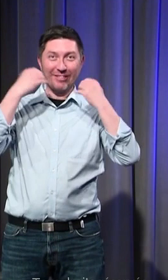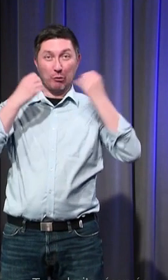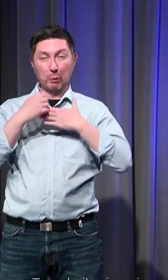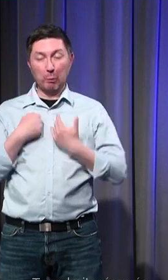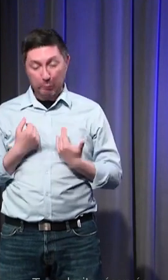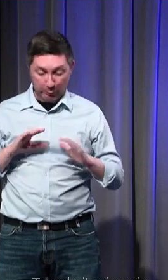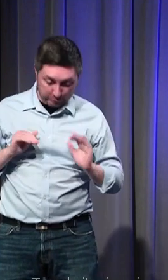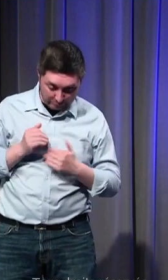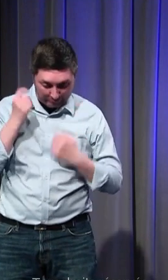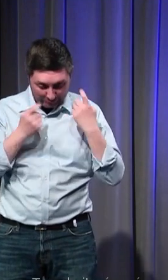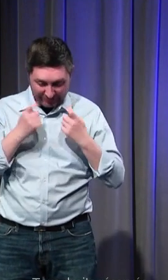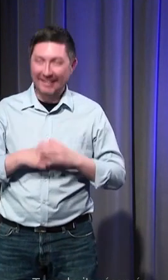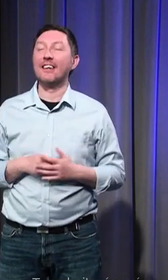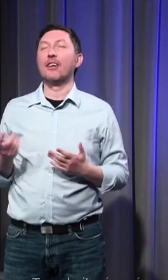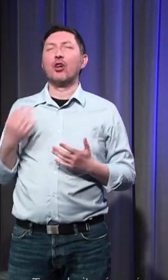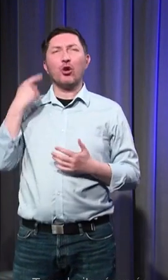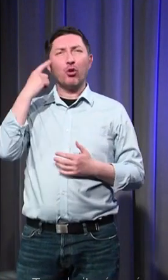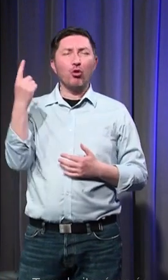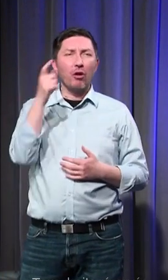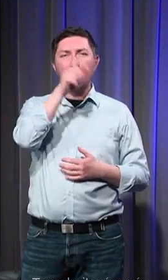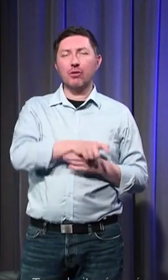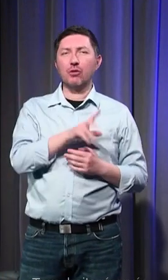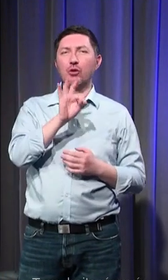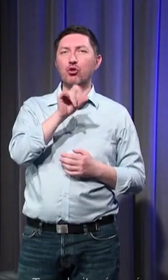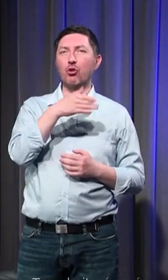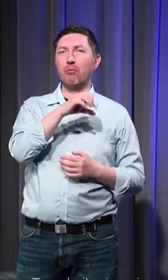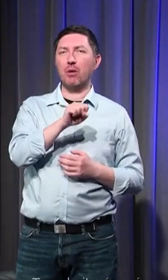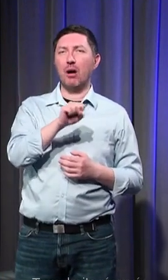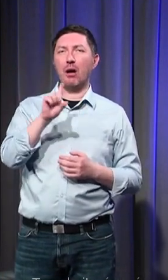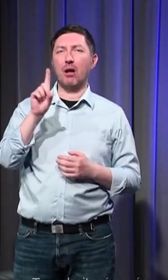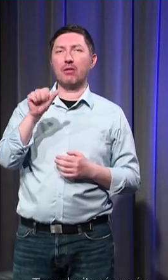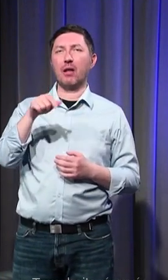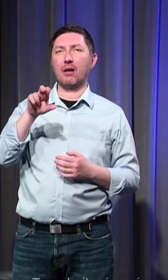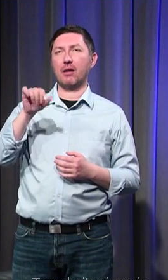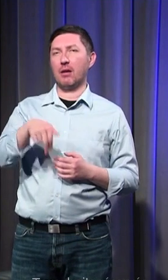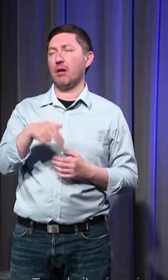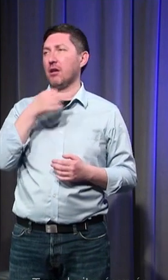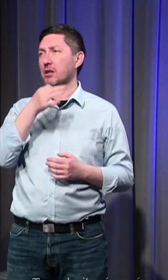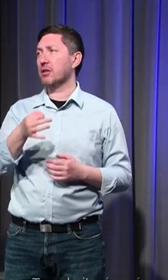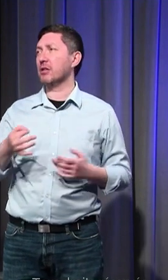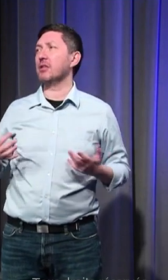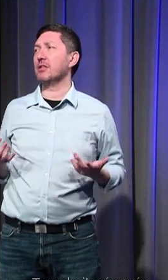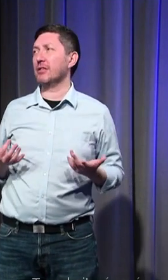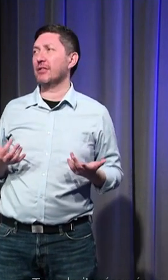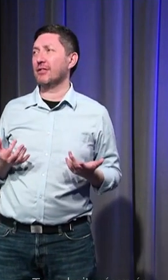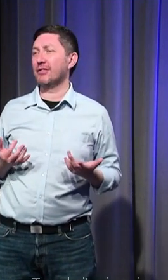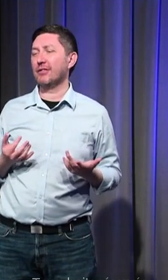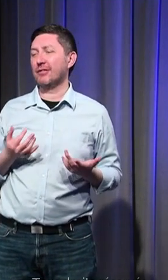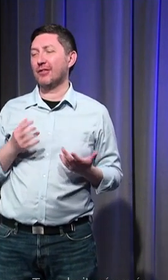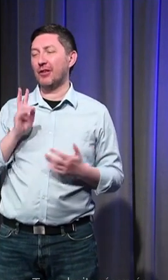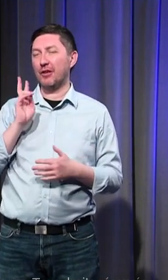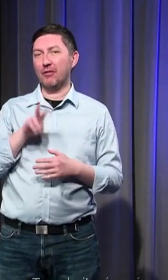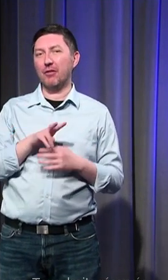je crois que c'est Thomas d'Aquin qui identifie une petite once je crois de passion